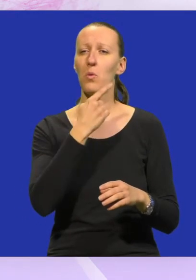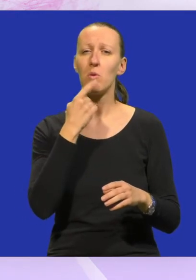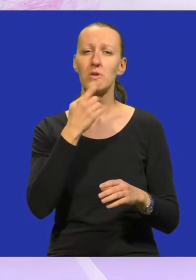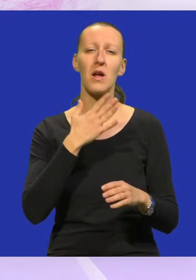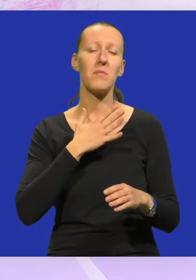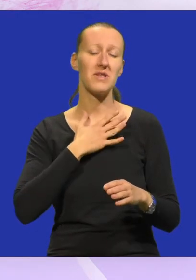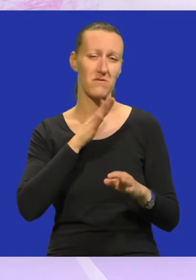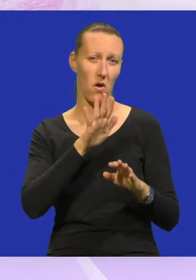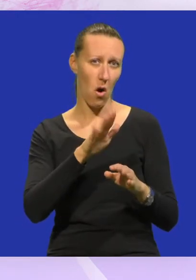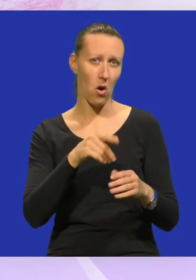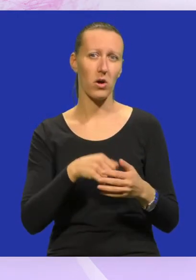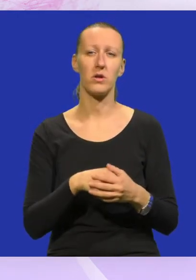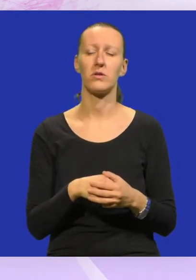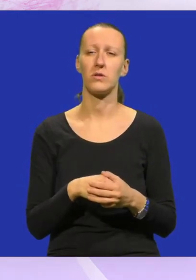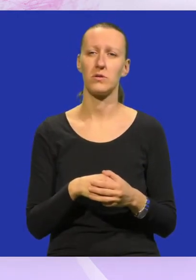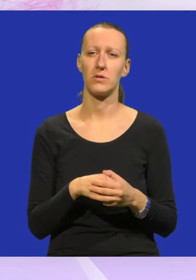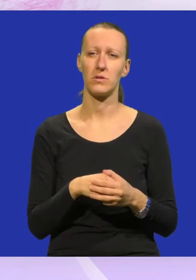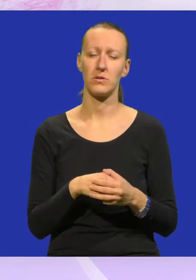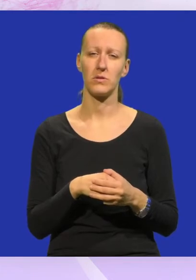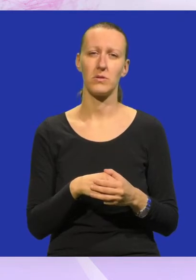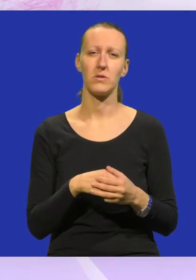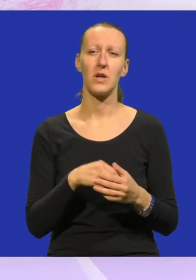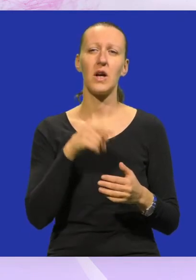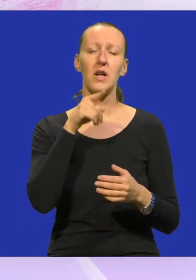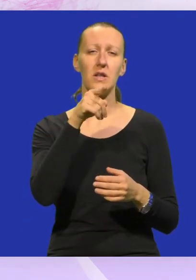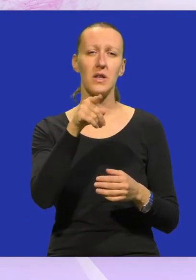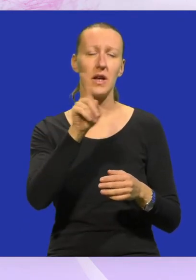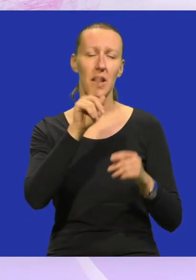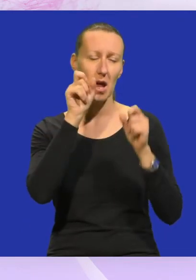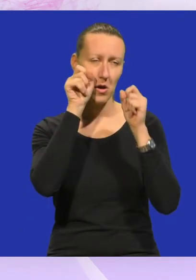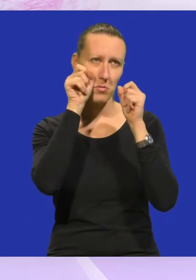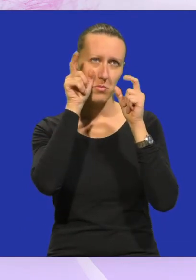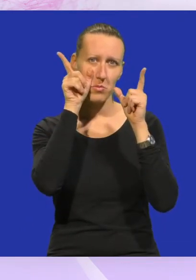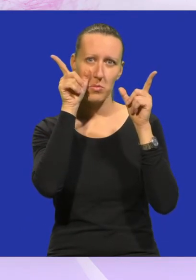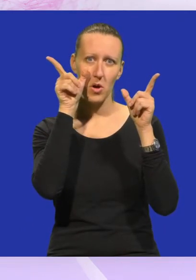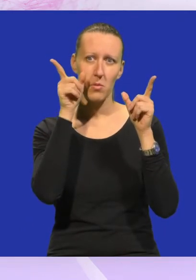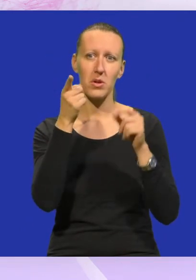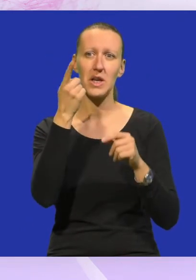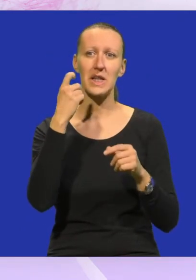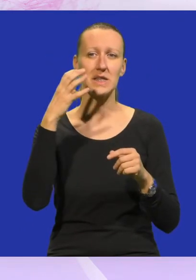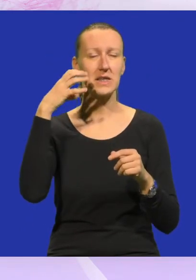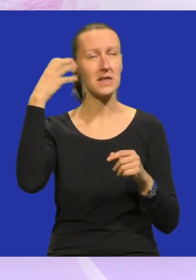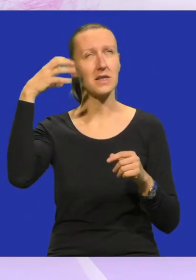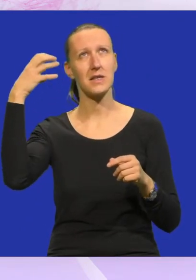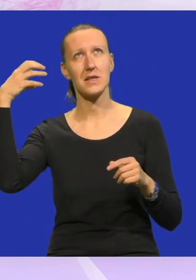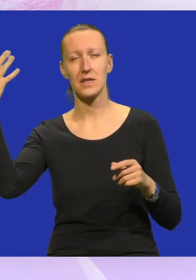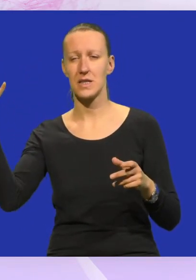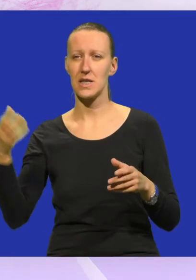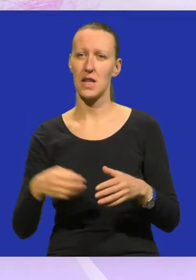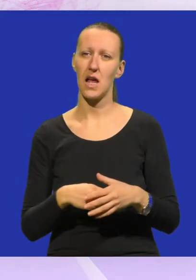svojim, ti ne probudiš i snak.